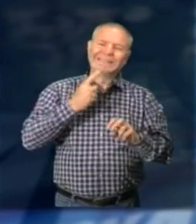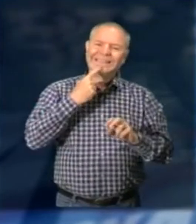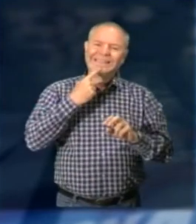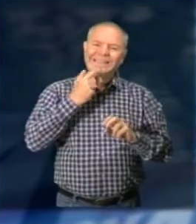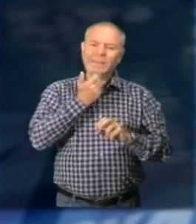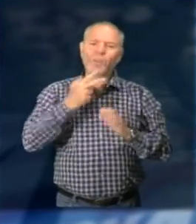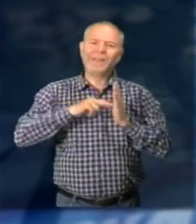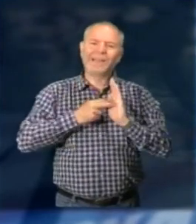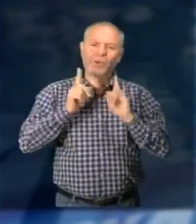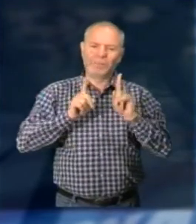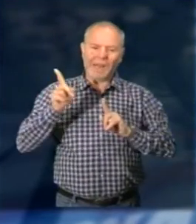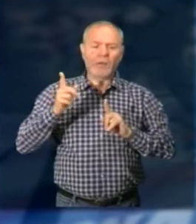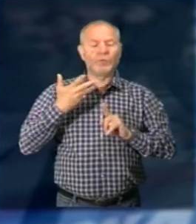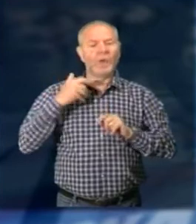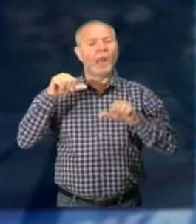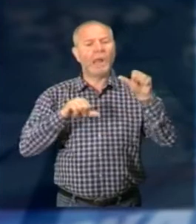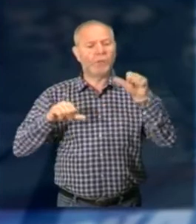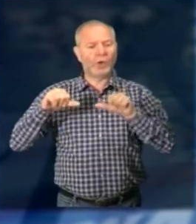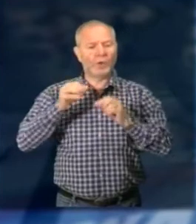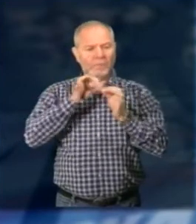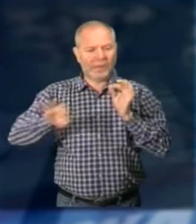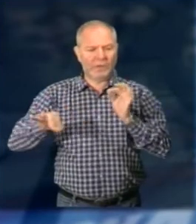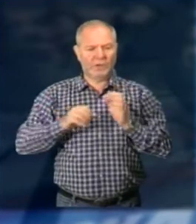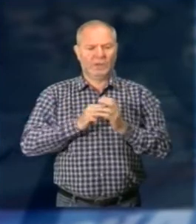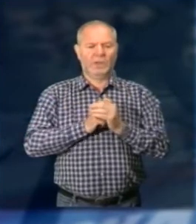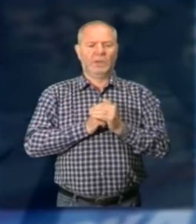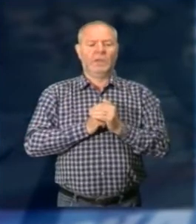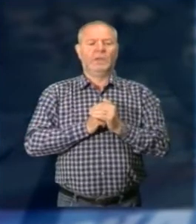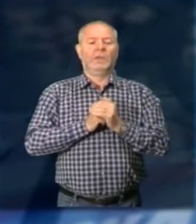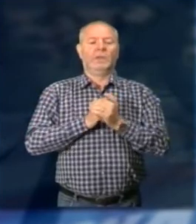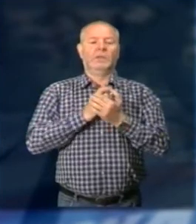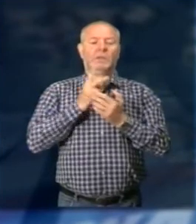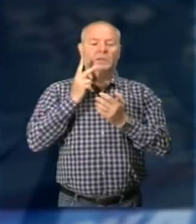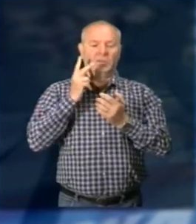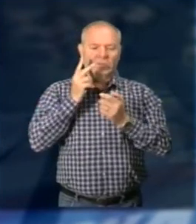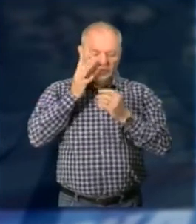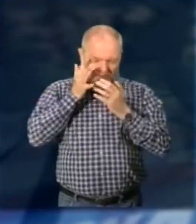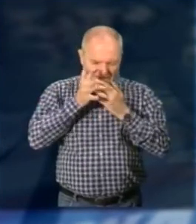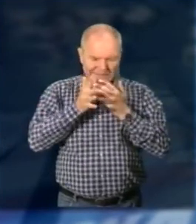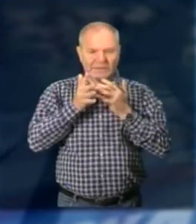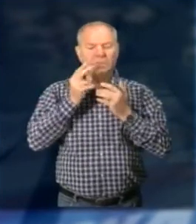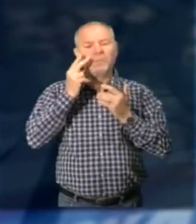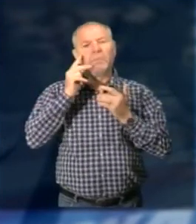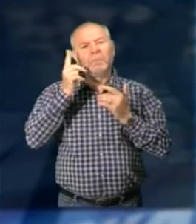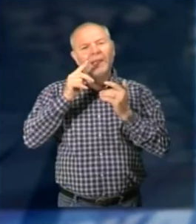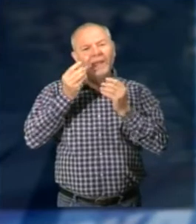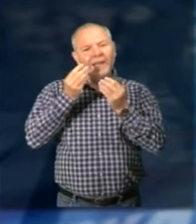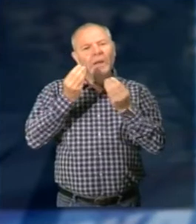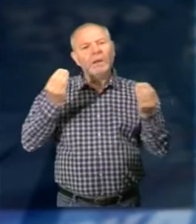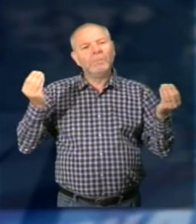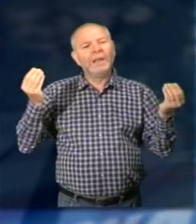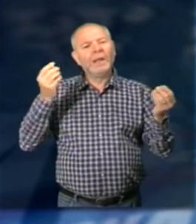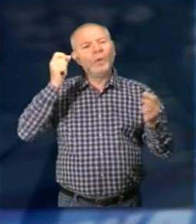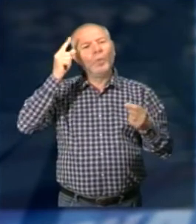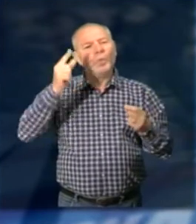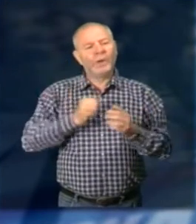noi abbiamo un laboratorio specializzato in analisi non distruttive e microinvasive sui beni culturali